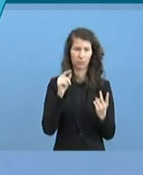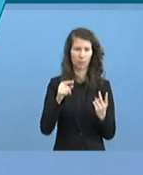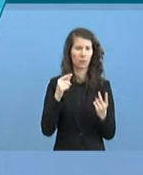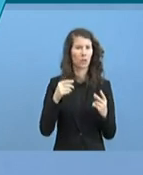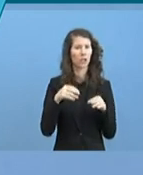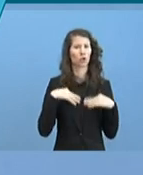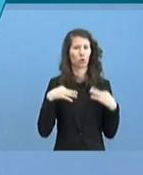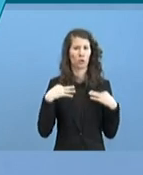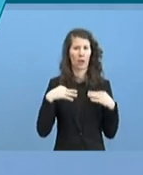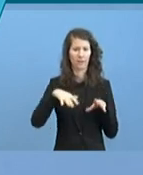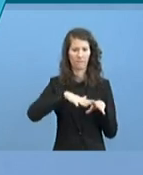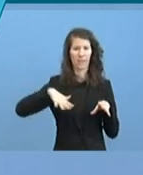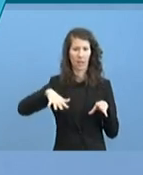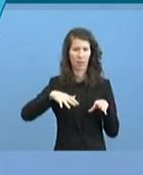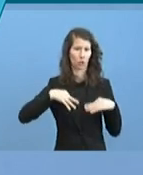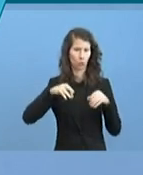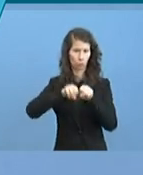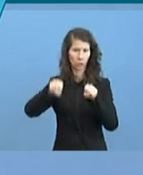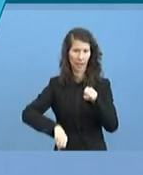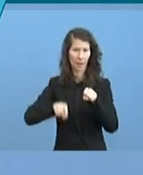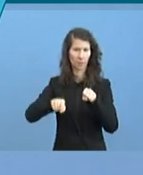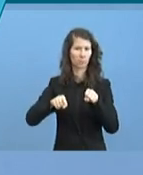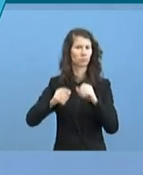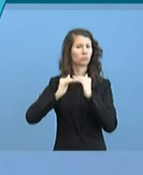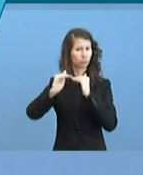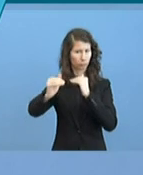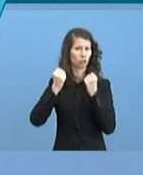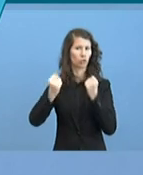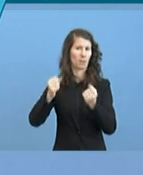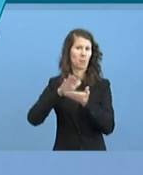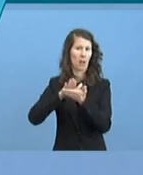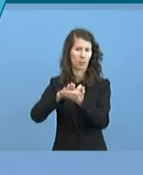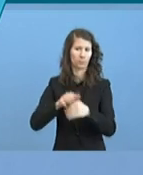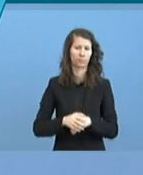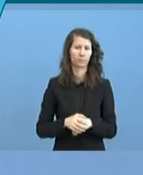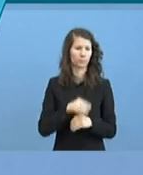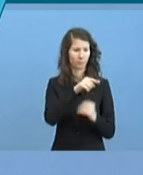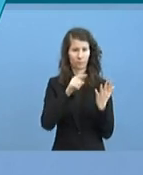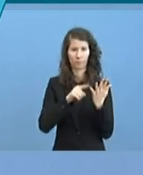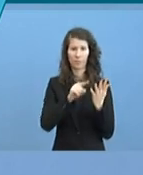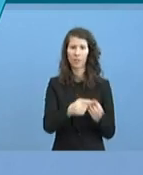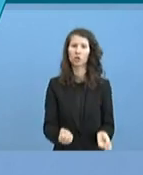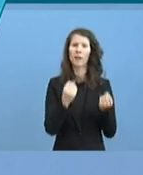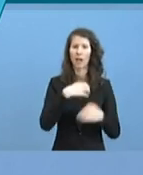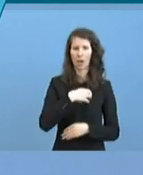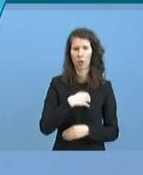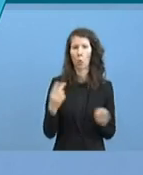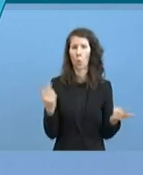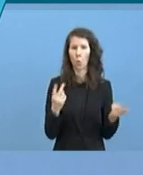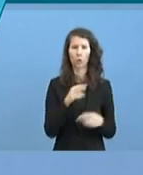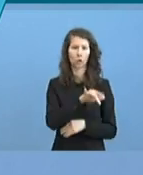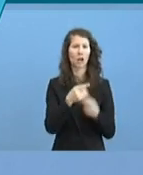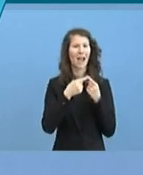Gesundheitswesens in dieser Frage. Und sind die Personen schwer erkrankt oder haben sie eine andere